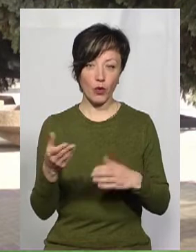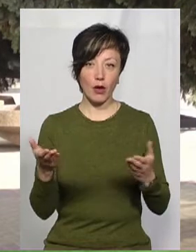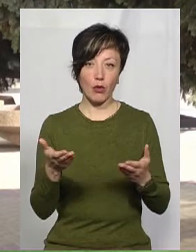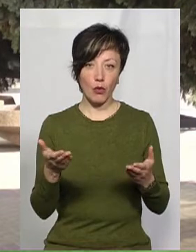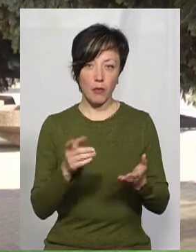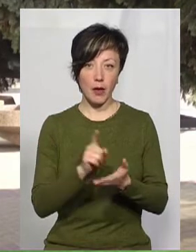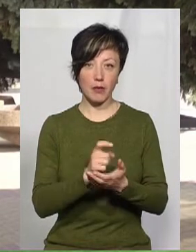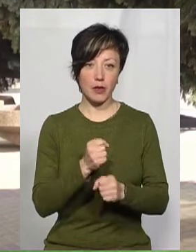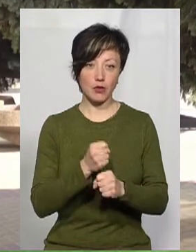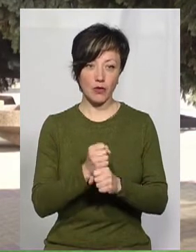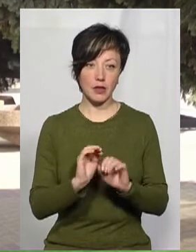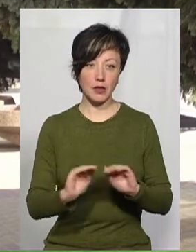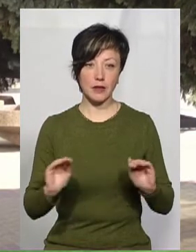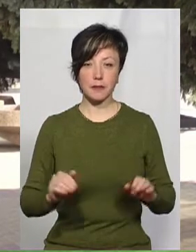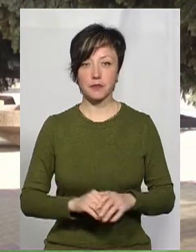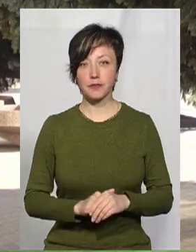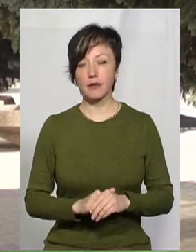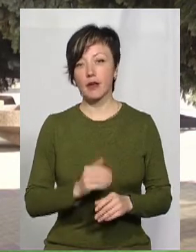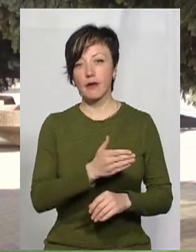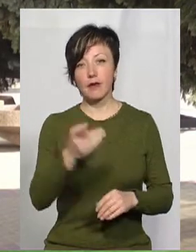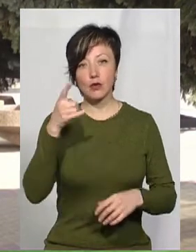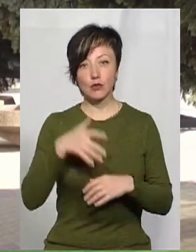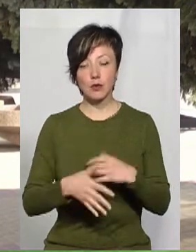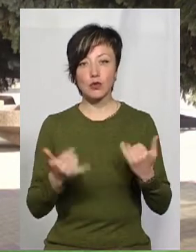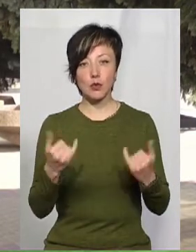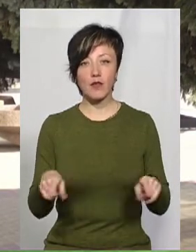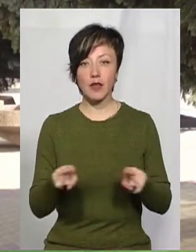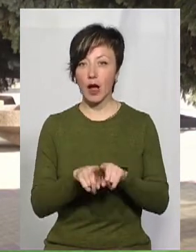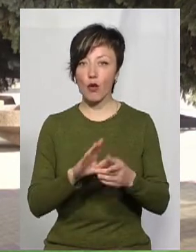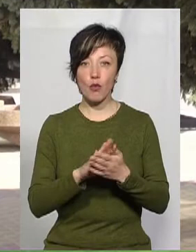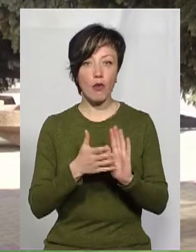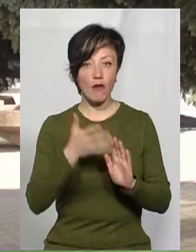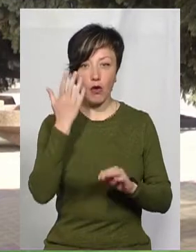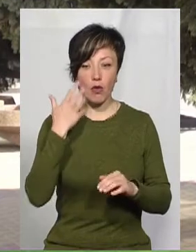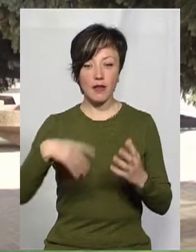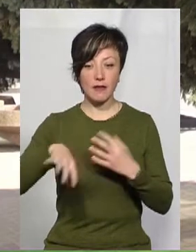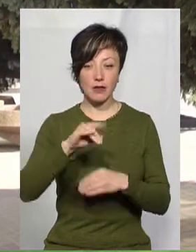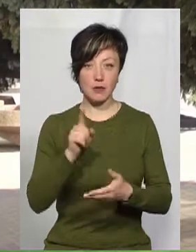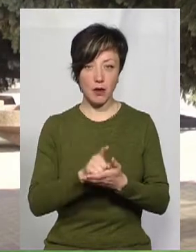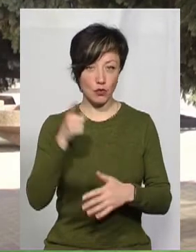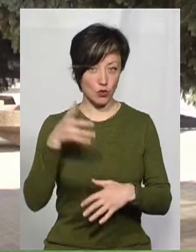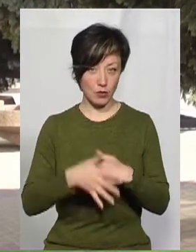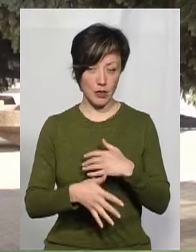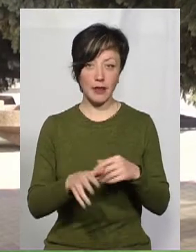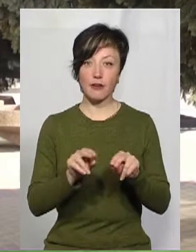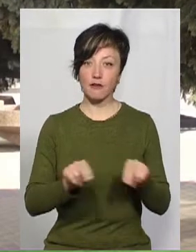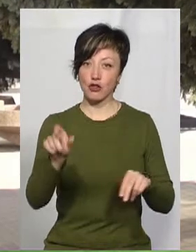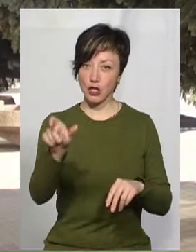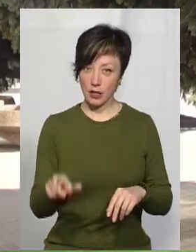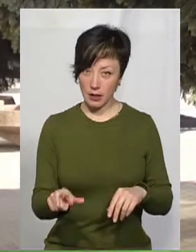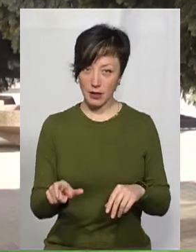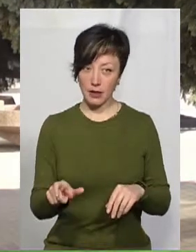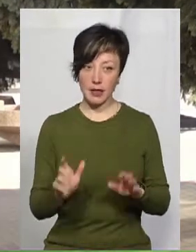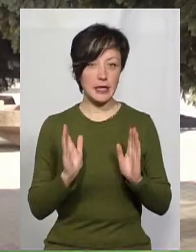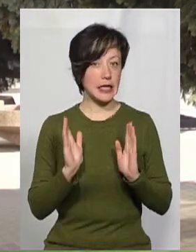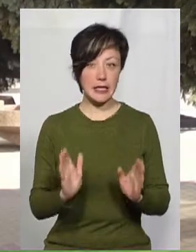якою мали би працювати учнів. Ви розумієте, ми сьогодні в таких умовах, коли усі мають зрозуміти, учитель і не